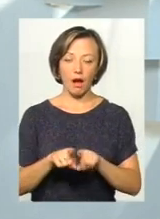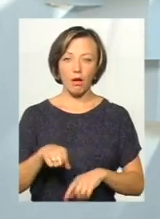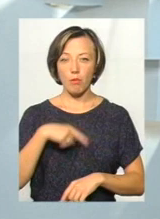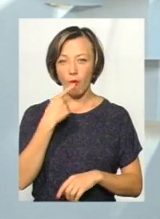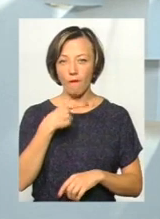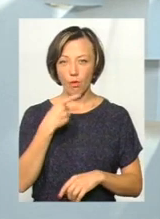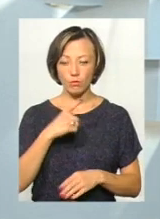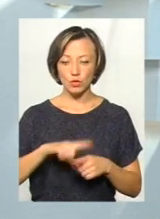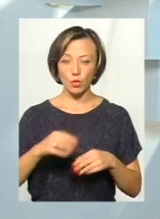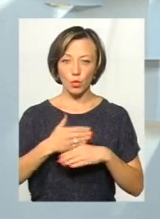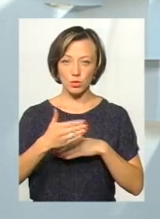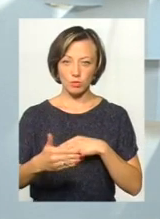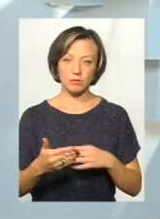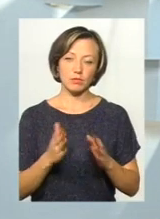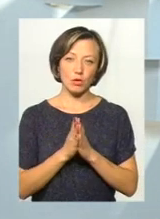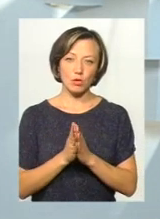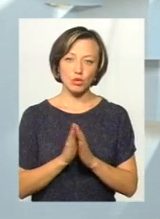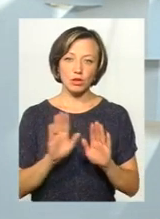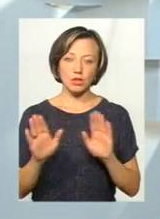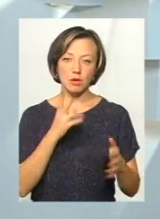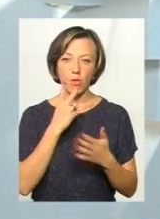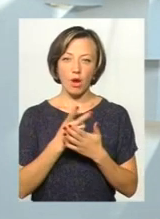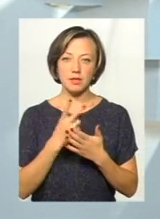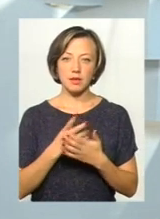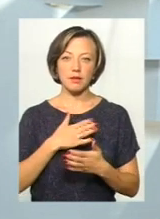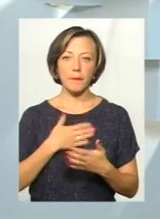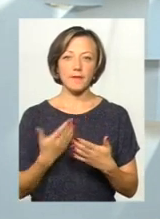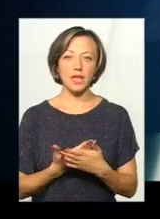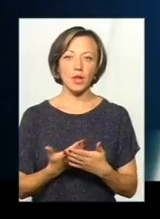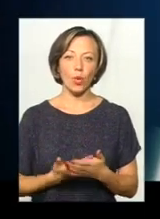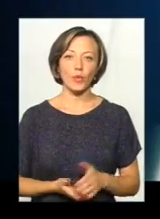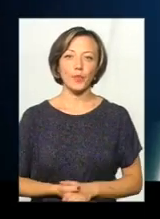згодом після сюжету. Прошу, будь ласка, режисера, показати нам відео.